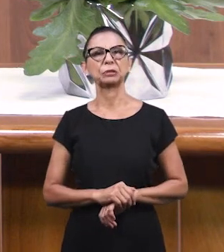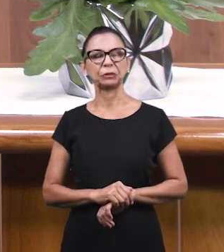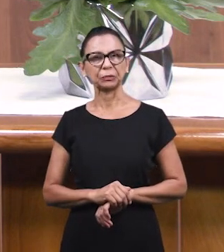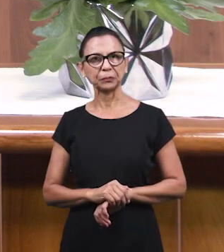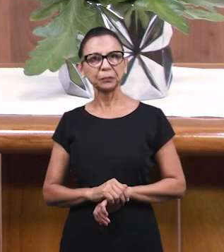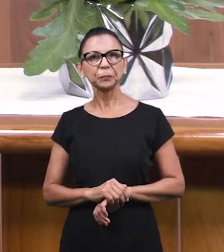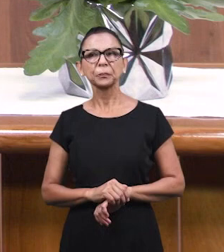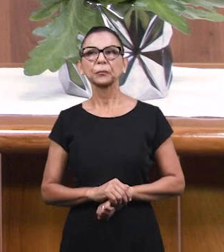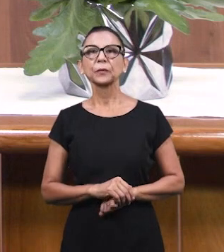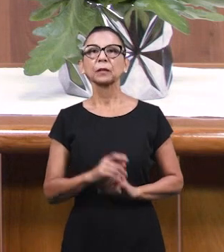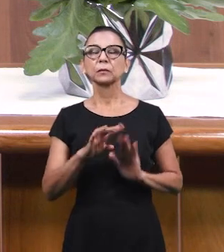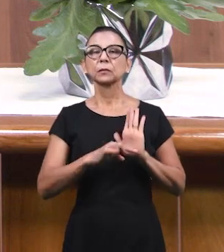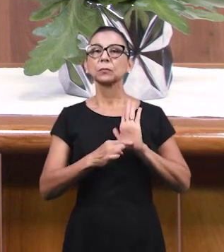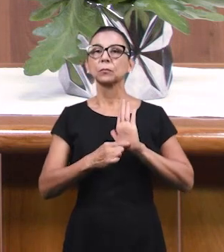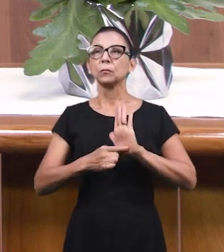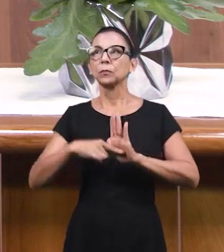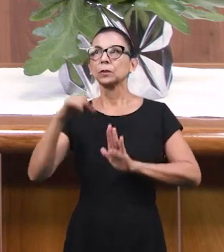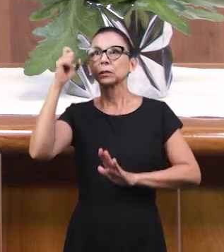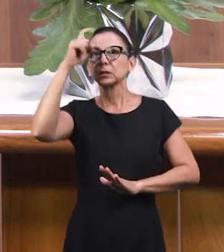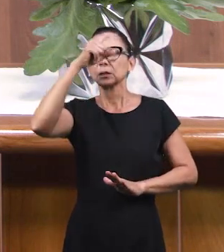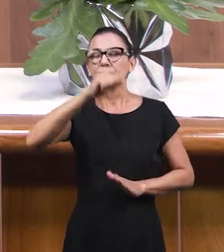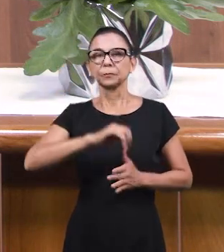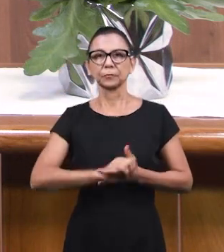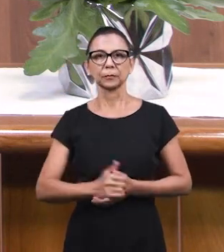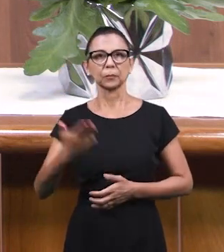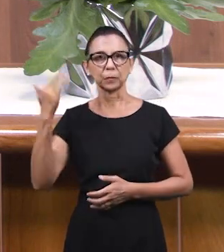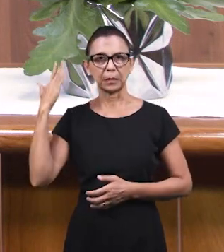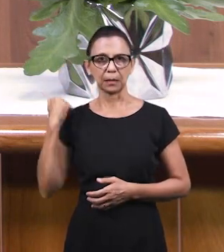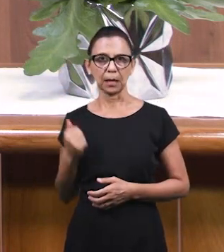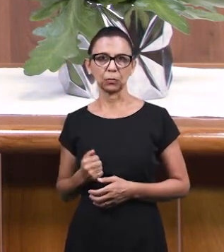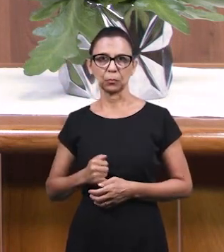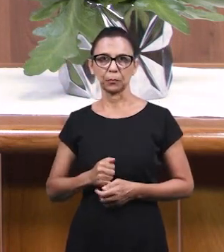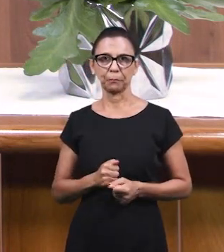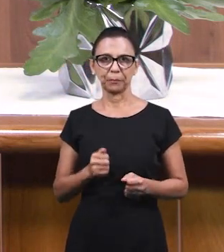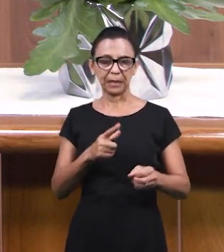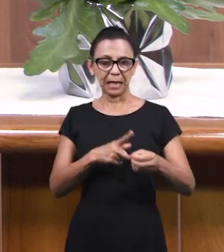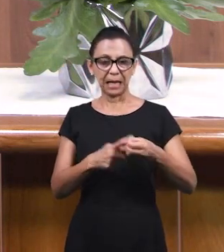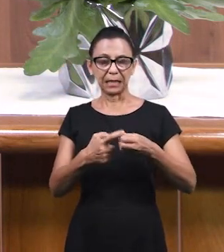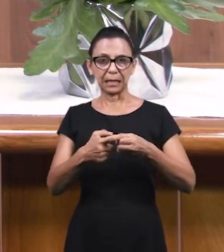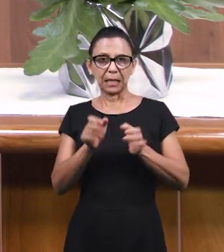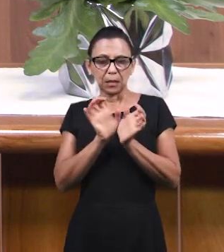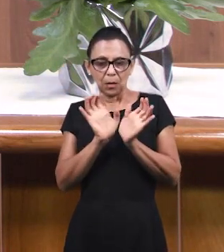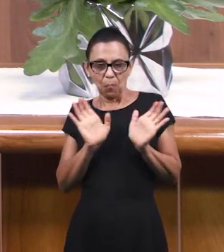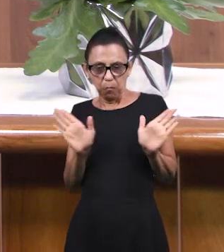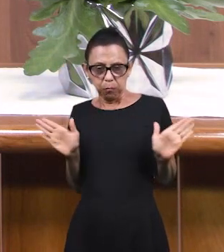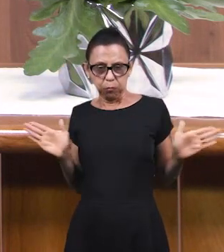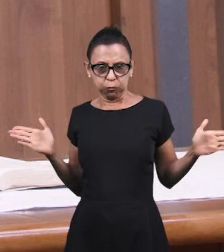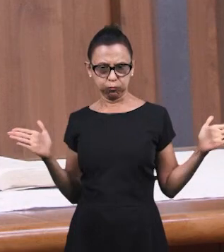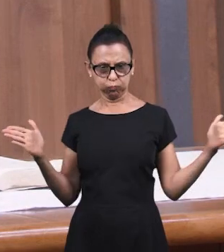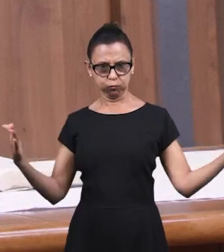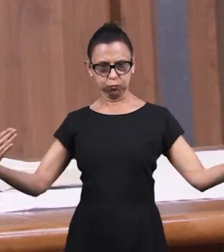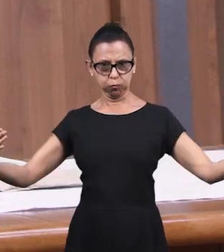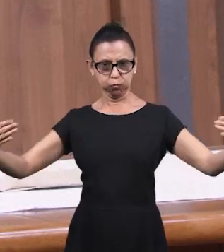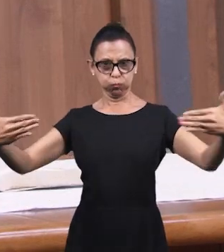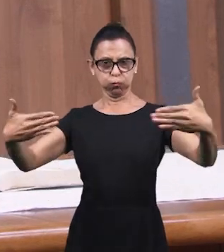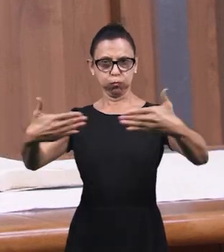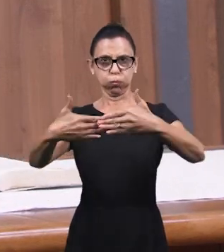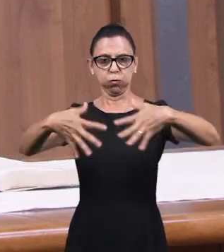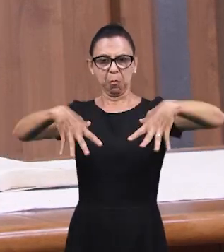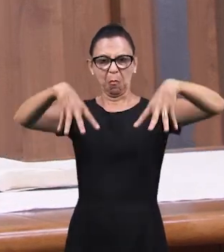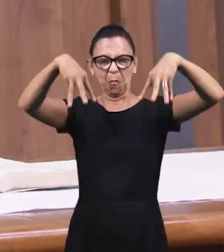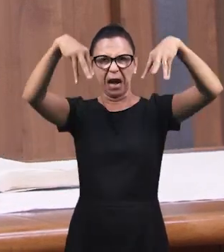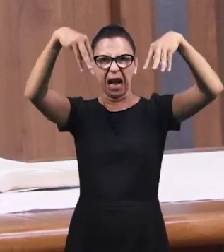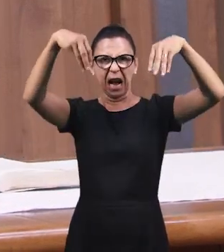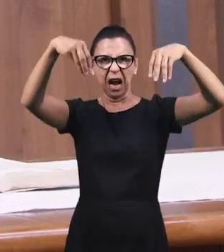Здесь Бог говорит. Озлобившийся брат неприступнее крупного города. И ссоры подобны